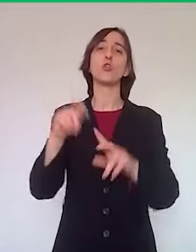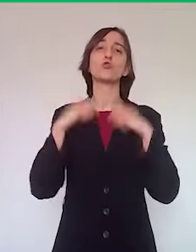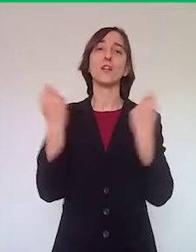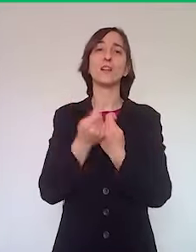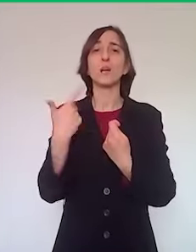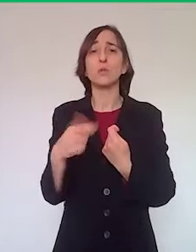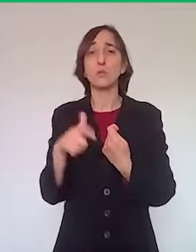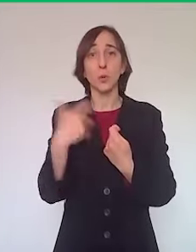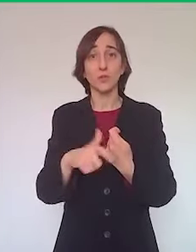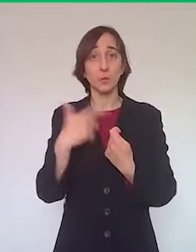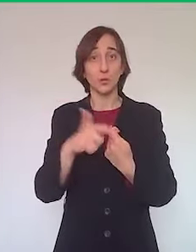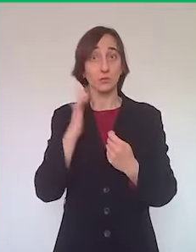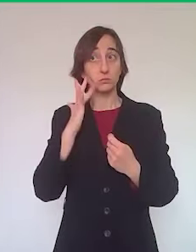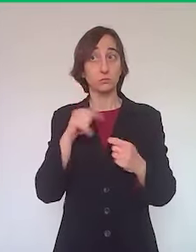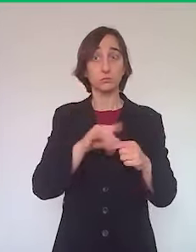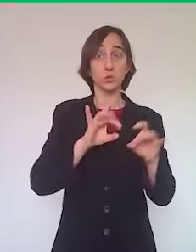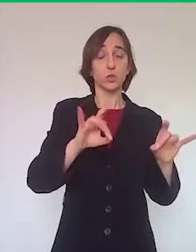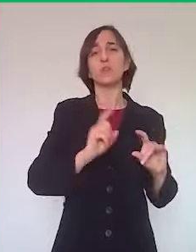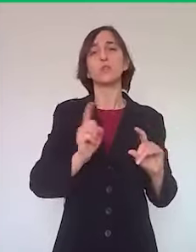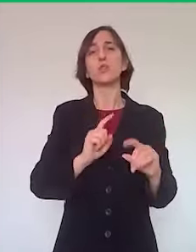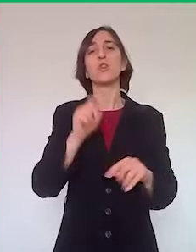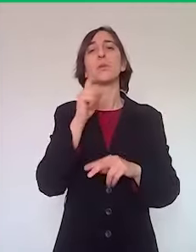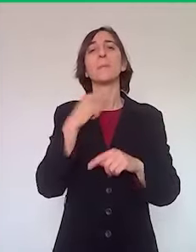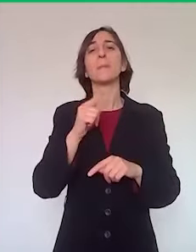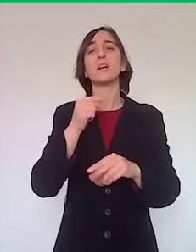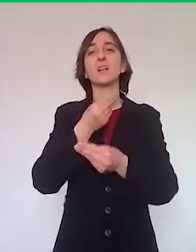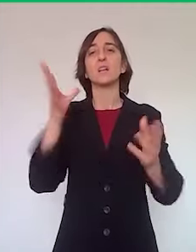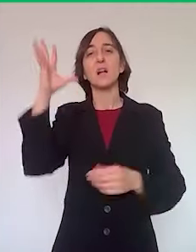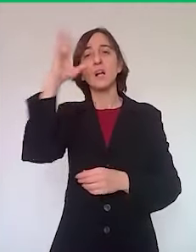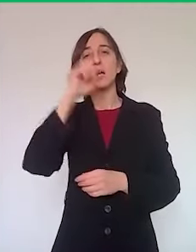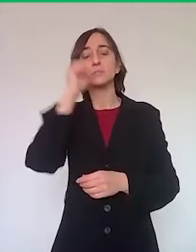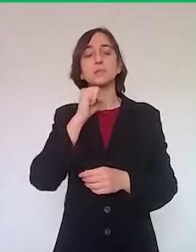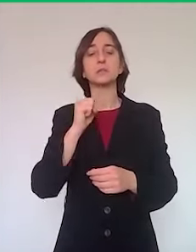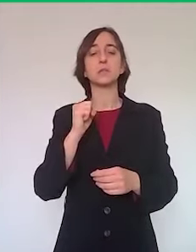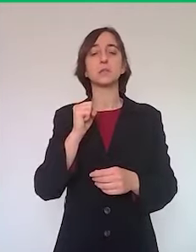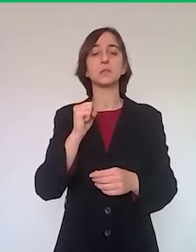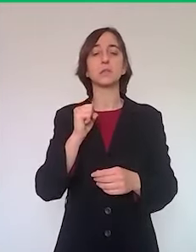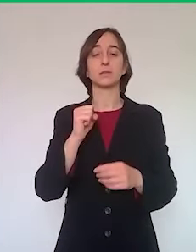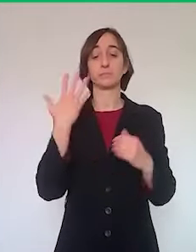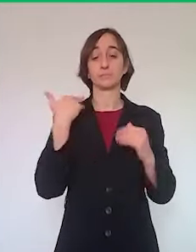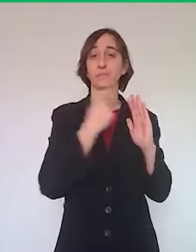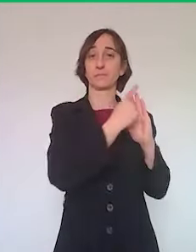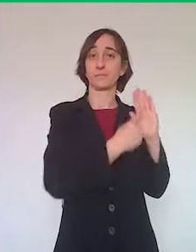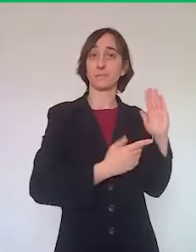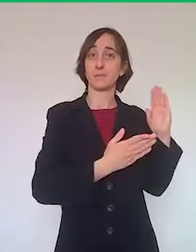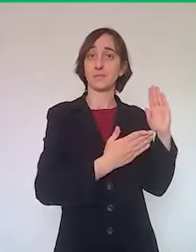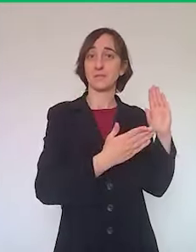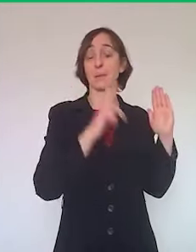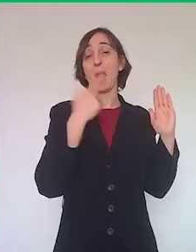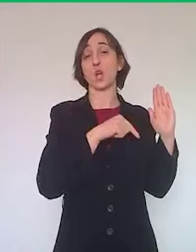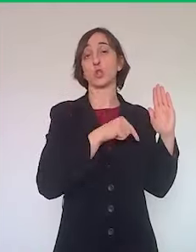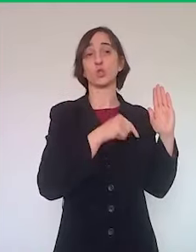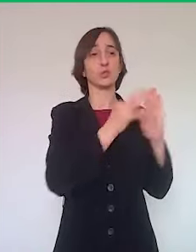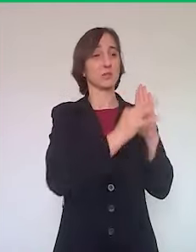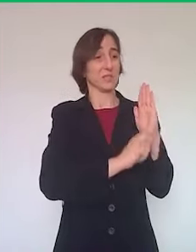senso che il regime delle restrizioni dentro cui eravamo, in particolare all'inizio del mese di marzo, doveva essere molto severo e molto